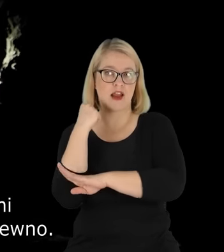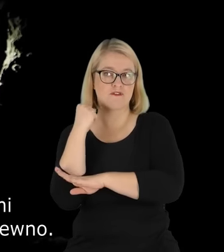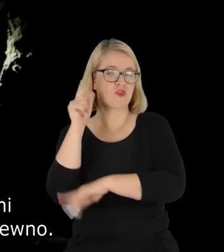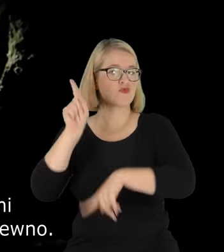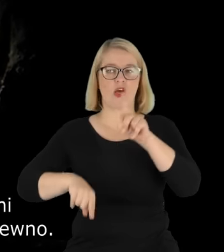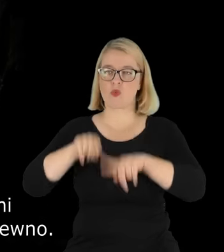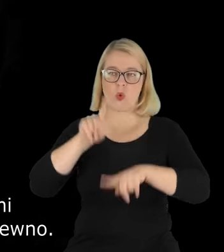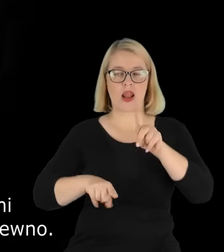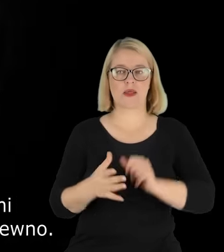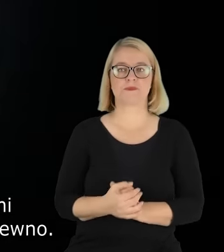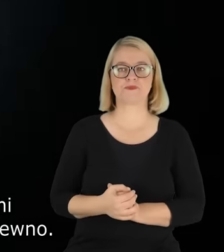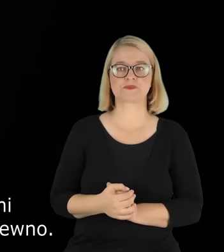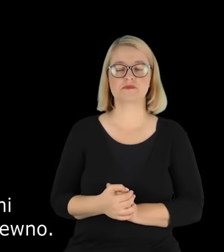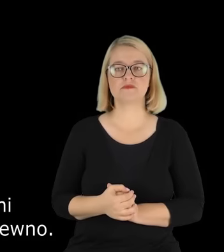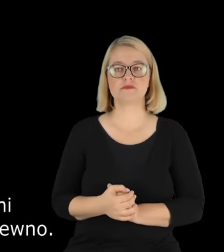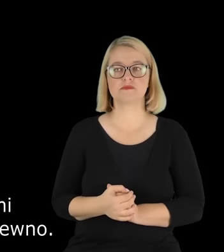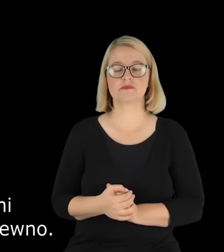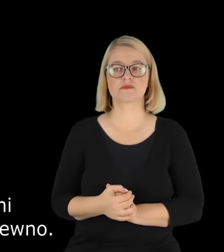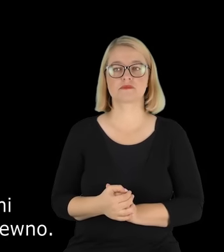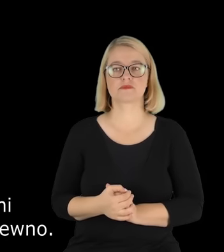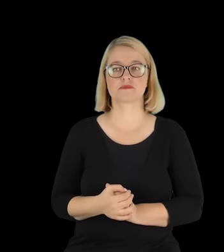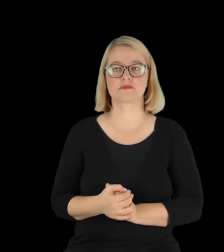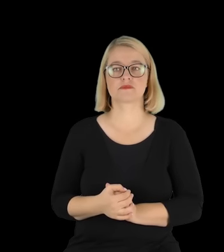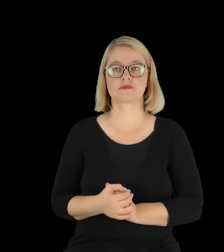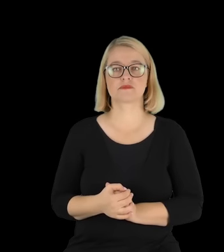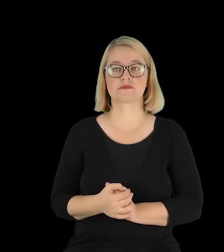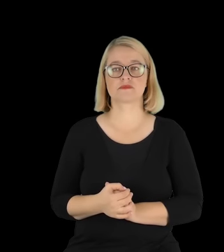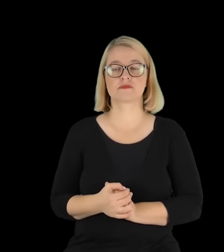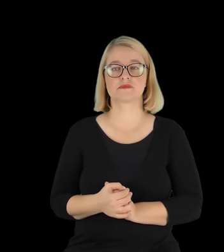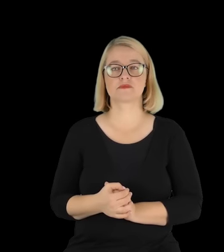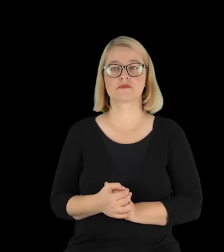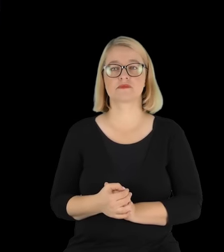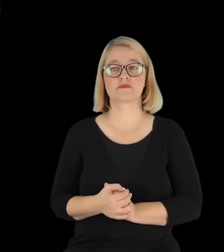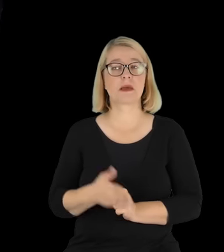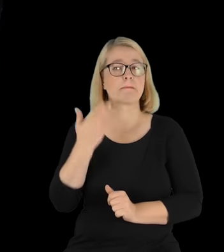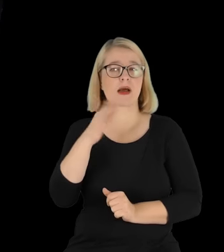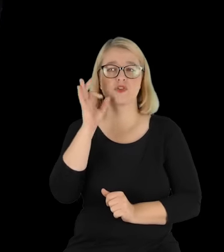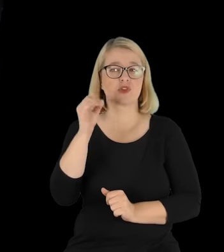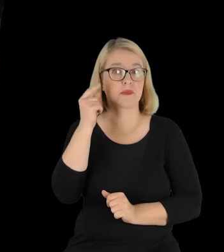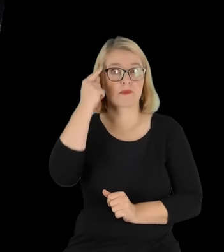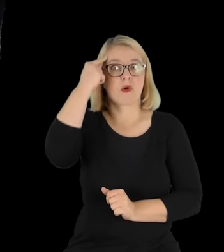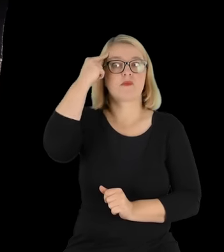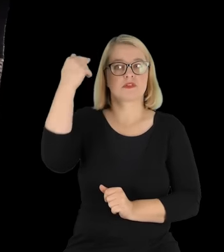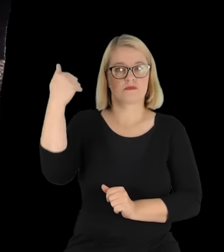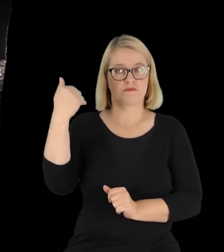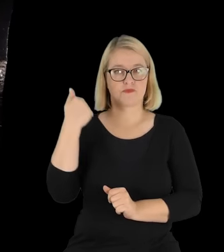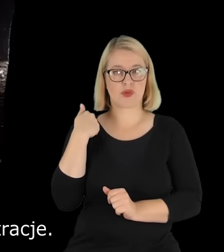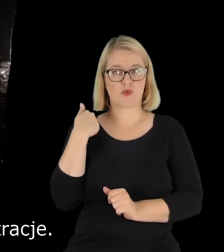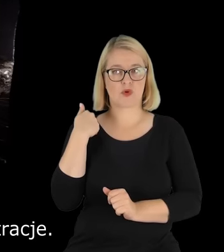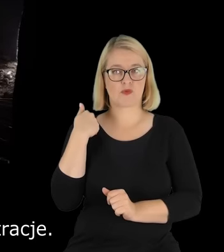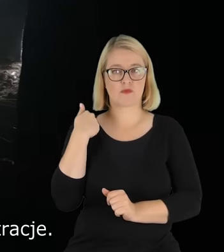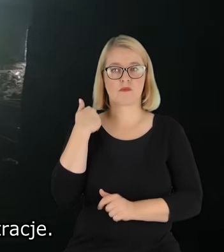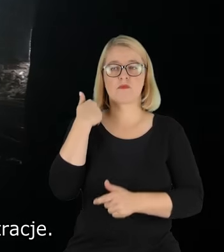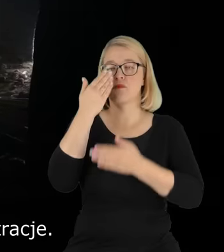naturalnej, gdzie dominuje sól i drewno. Znakomitym pomysłem było